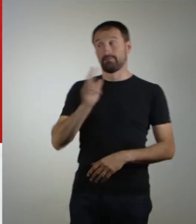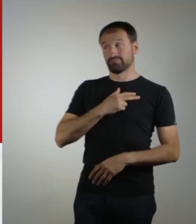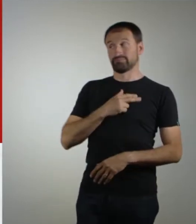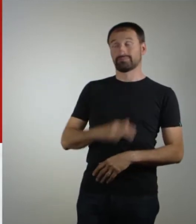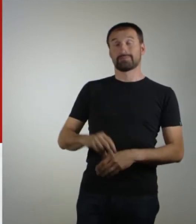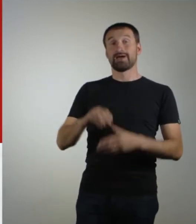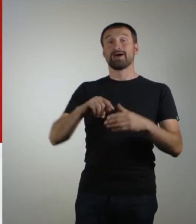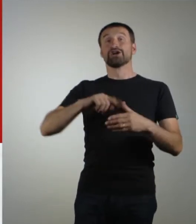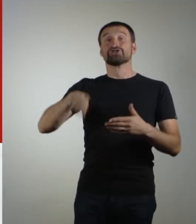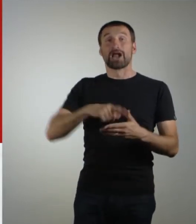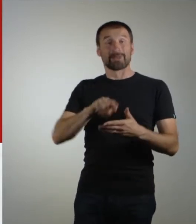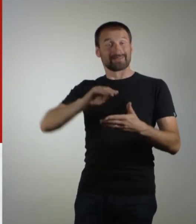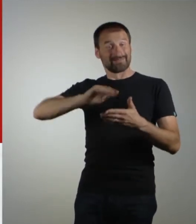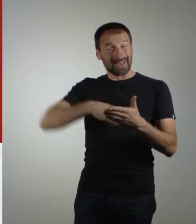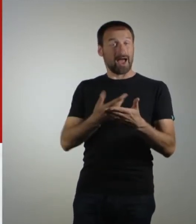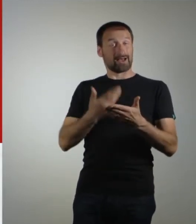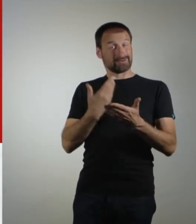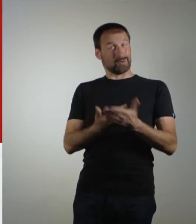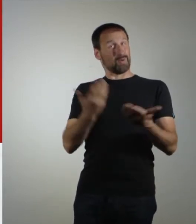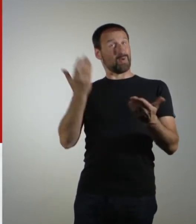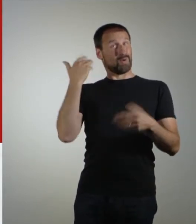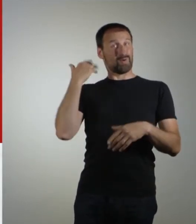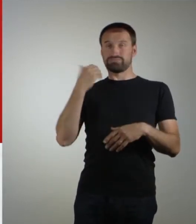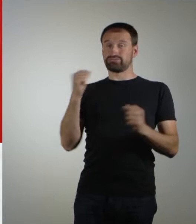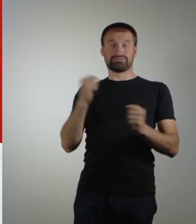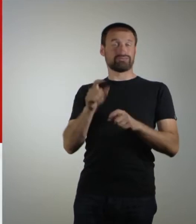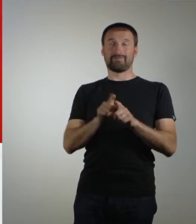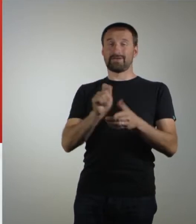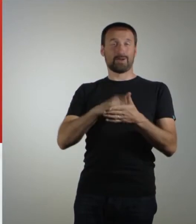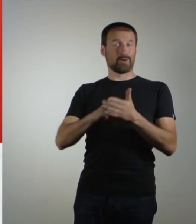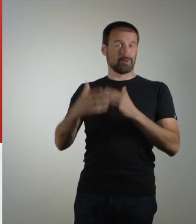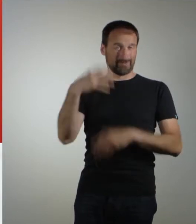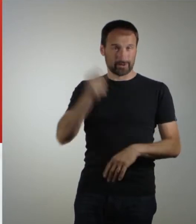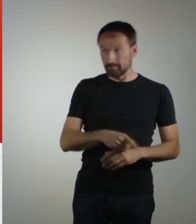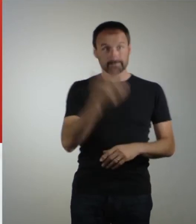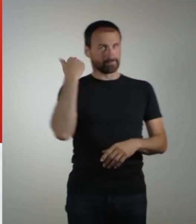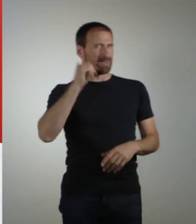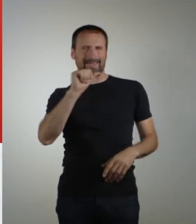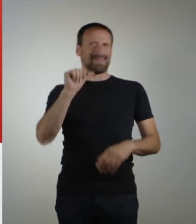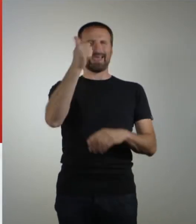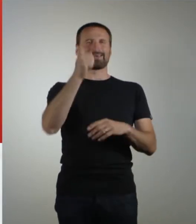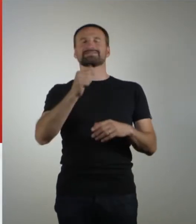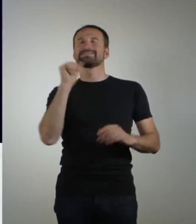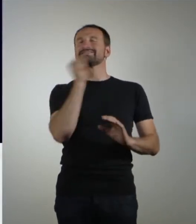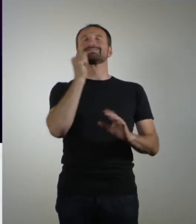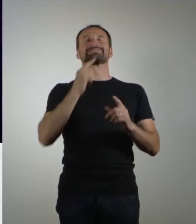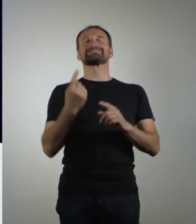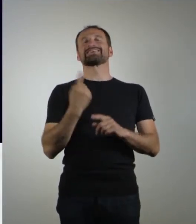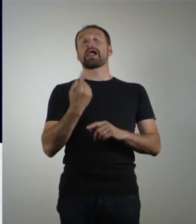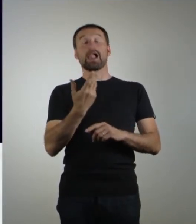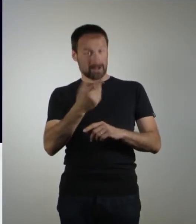Also überhaupt zu einem Plattenvertrag zu kommen ist wie ein Lottogewinn. Joanna Zimmers Debüt-Single im Jahr 2005 war bereits ein voller Erfolg.